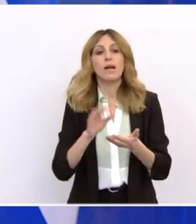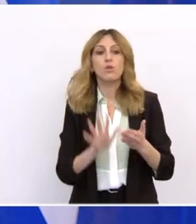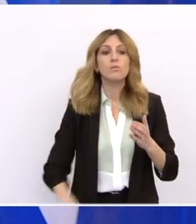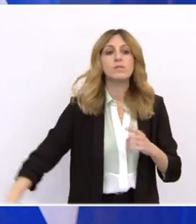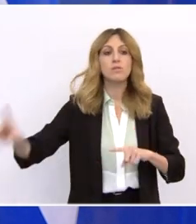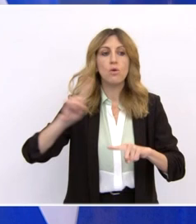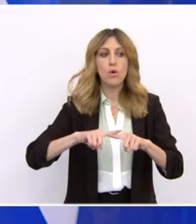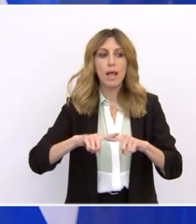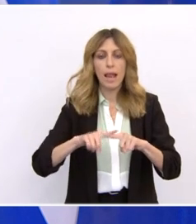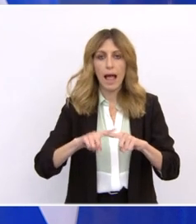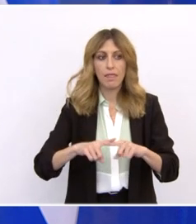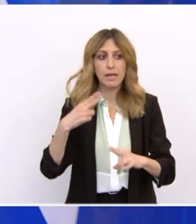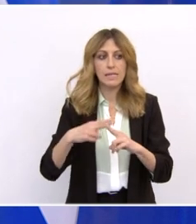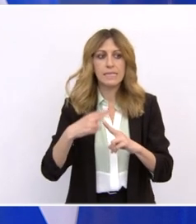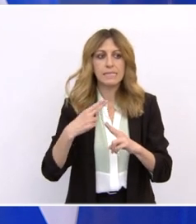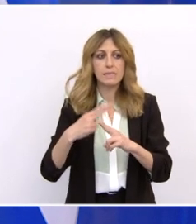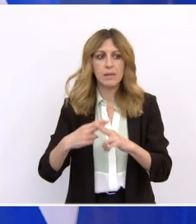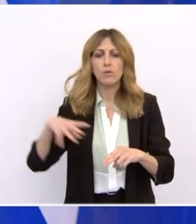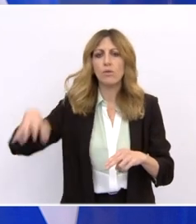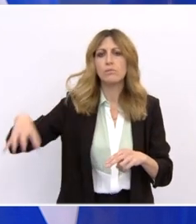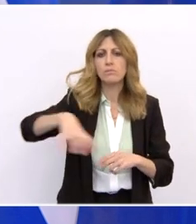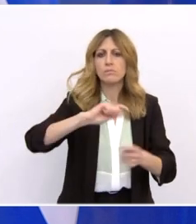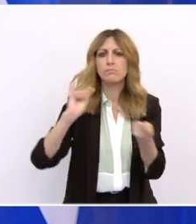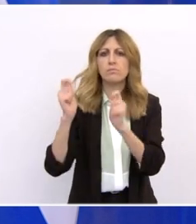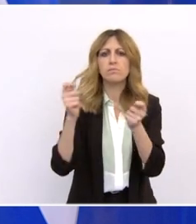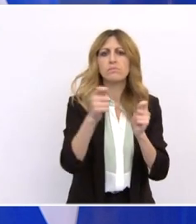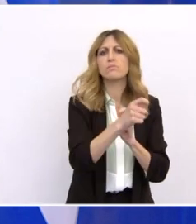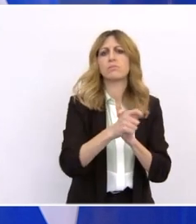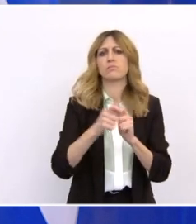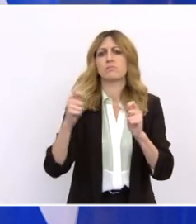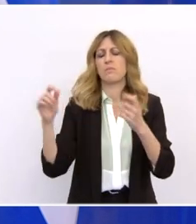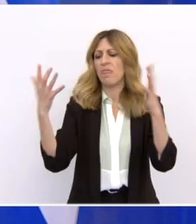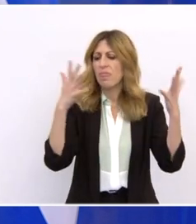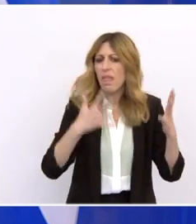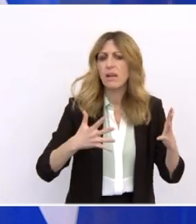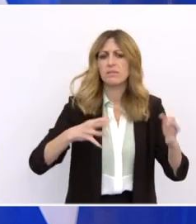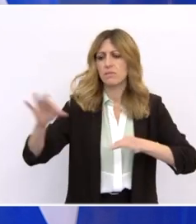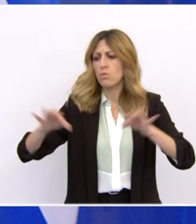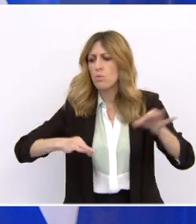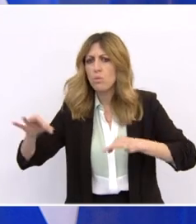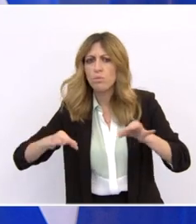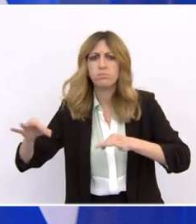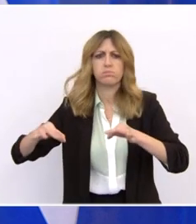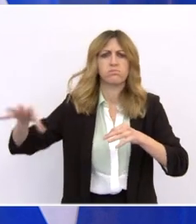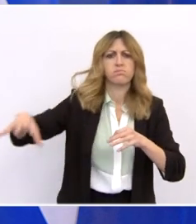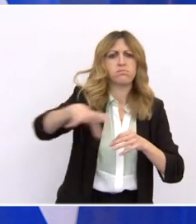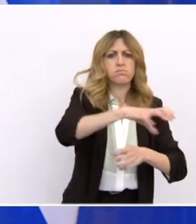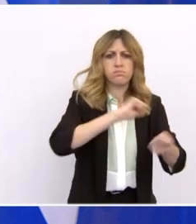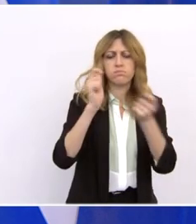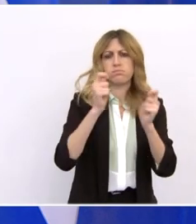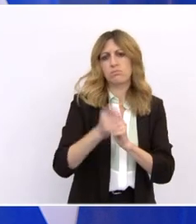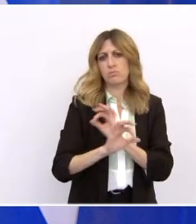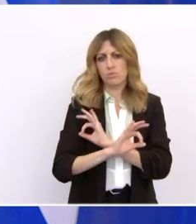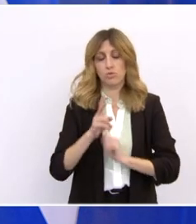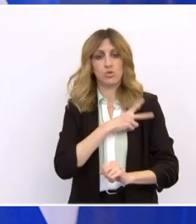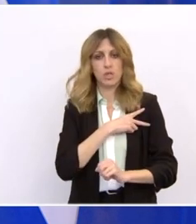τεράστιας σημασίας ώστε να ξεκαθαρίσουν επιτέλους οι χρήσεις γης παντού στην Ελλάδα. Έργο όπως η ενεργειακή αναβάθμιση όλων